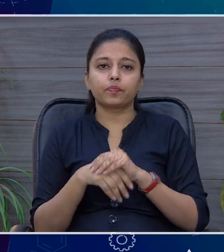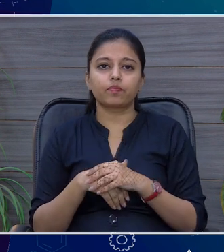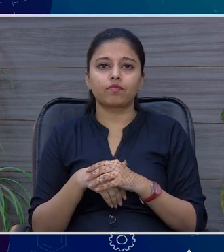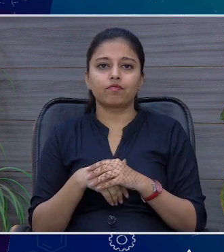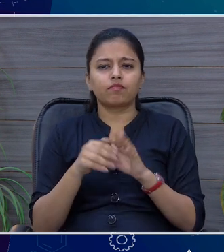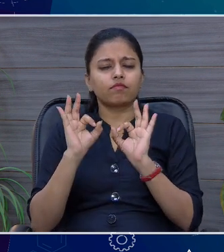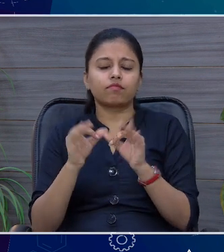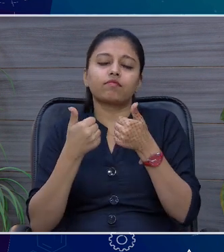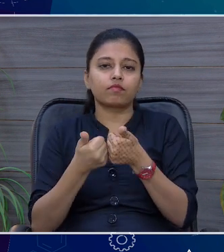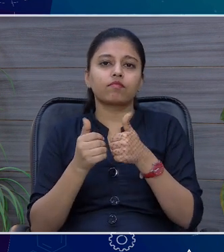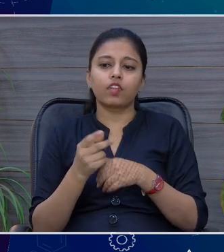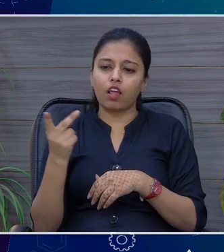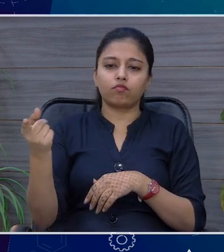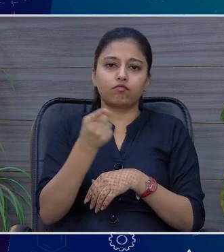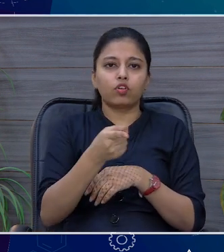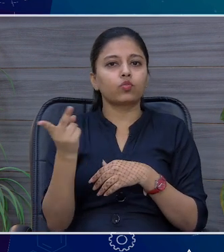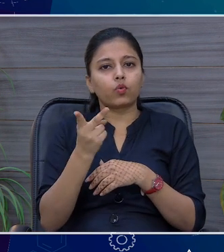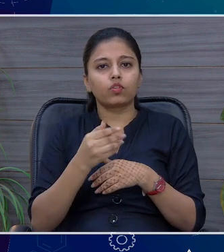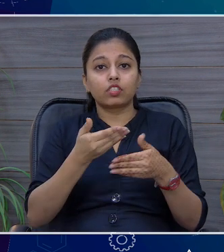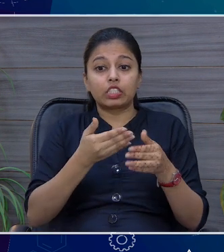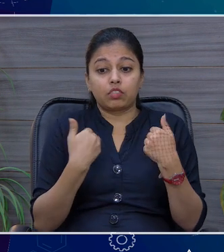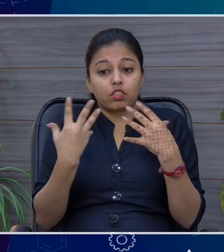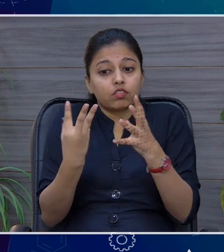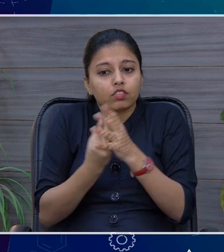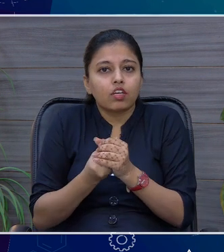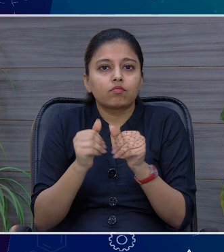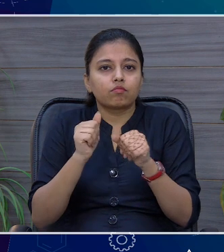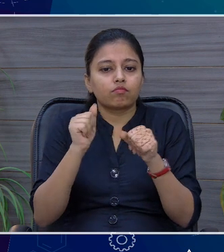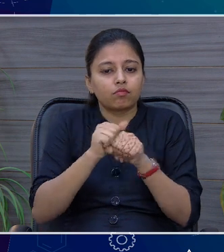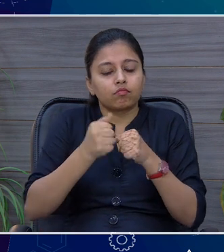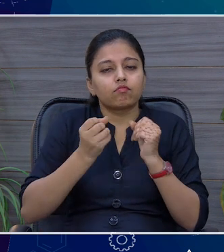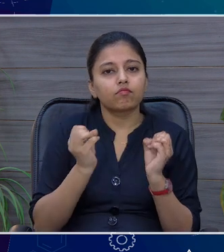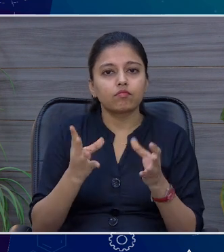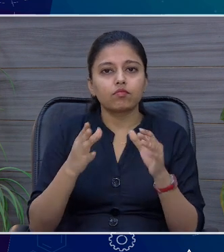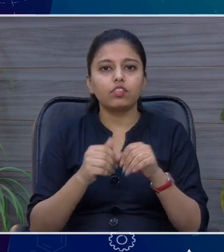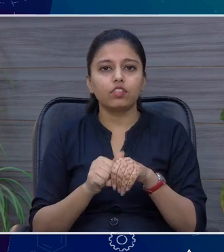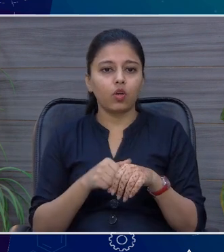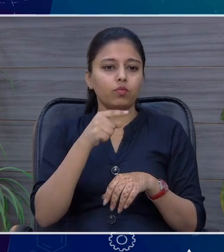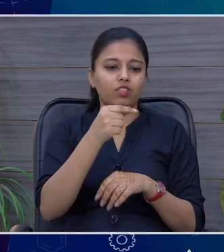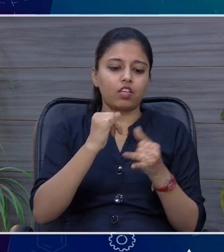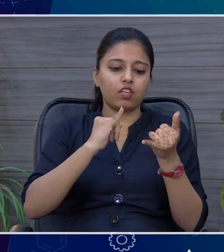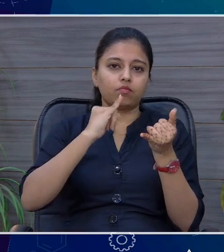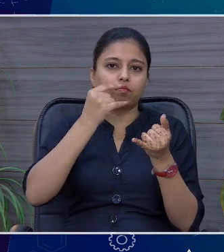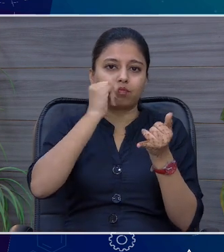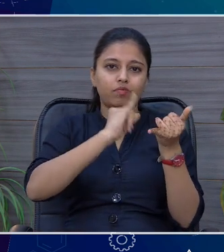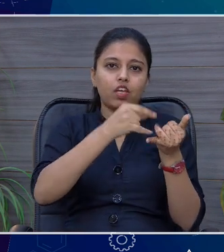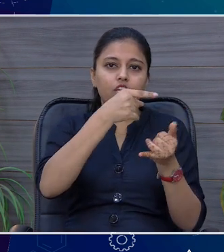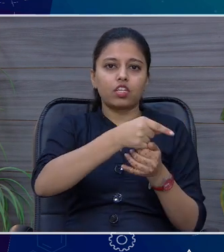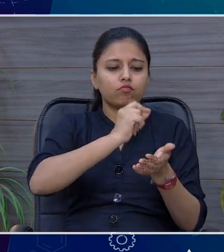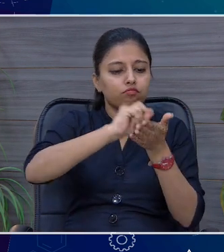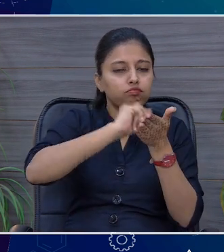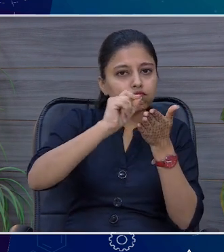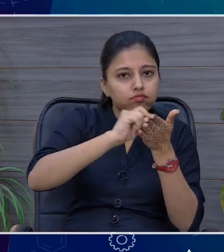So nice of you और आप दोनों हमारे साथ जुड़े हम अपना सत्र शुरू करते हैं और मिस्टर सौरब आप कॉपी राइटर हैं लिखते हैं आप